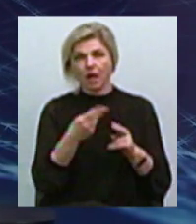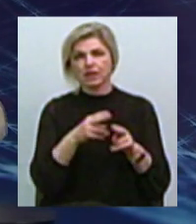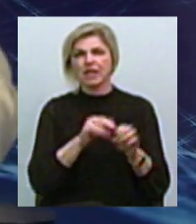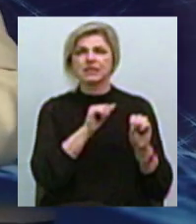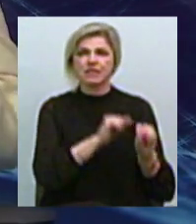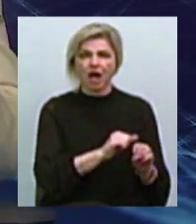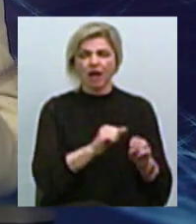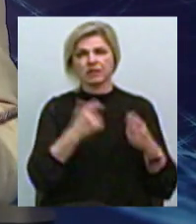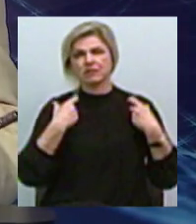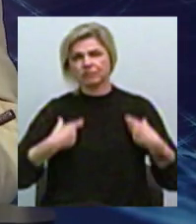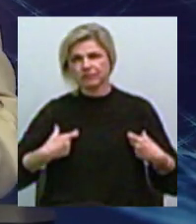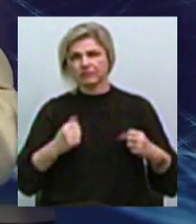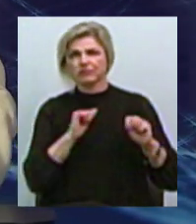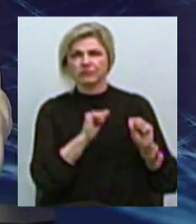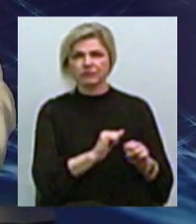амуніція,